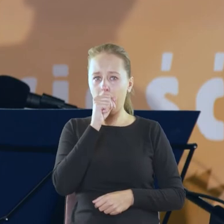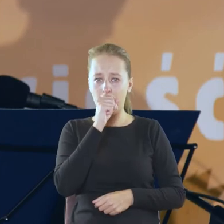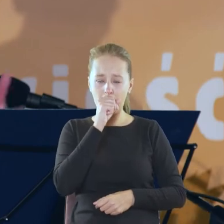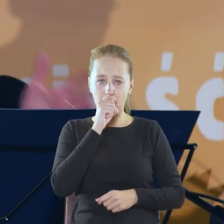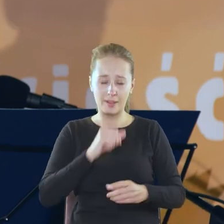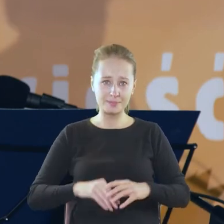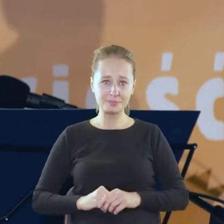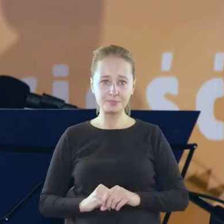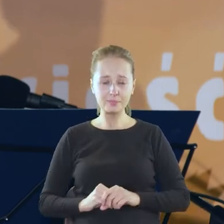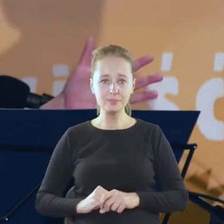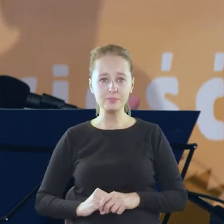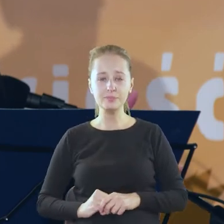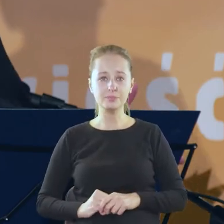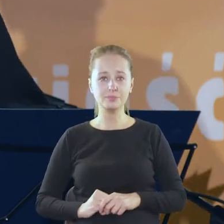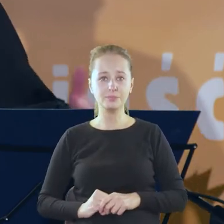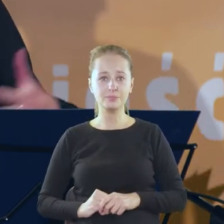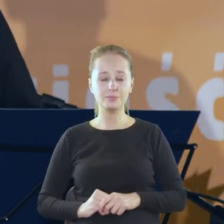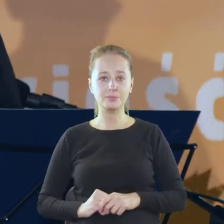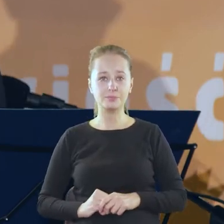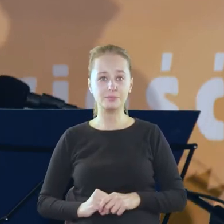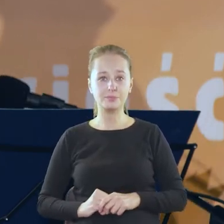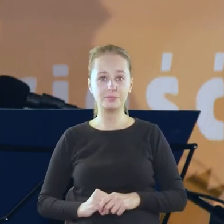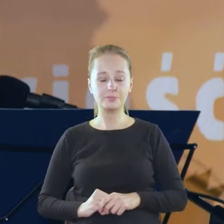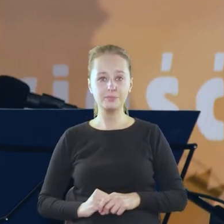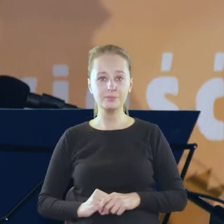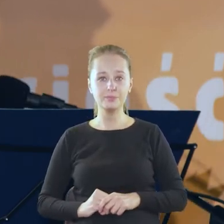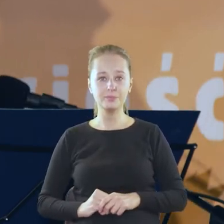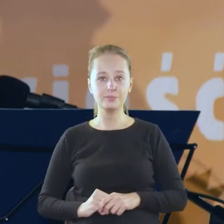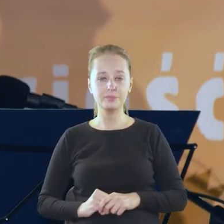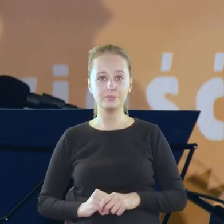to było tam a wtedy to było teraz